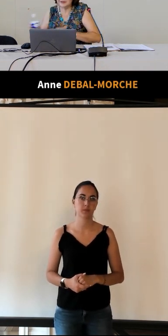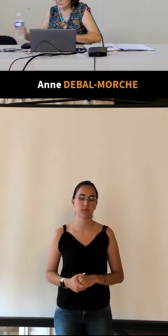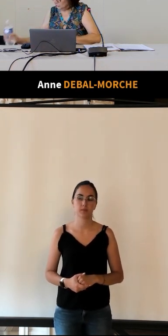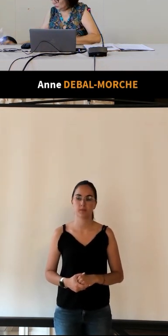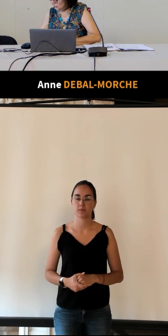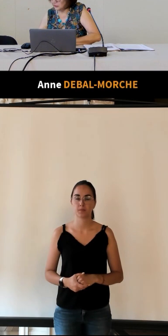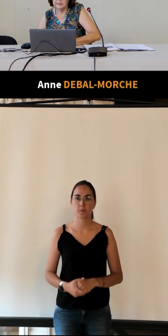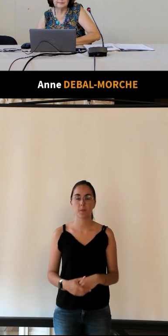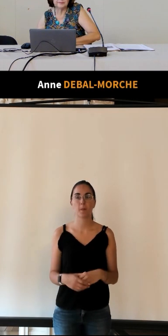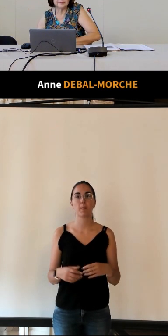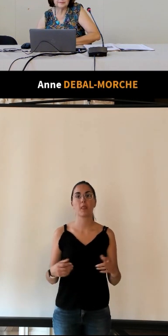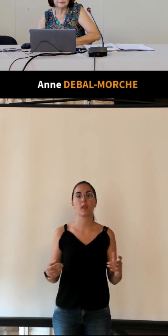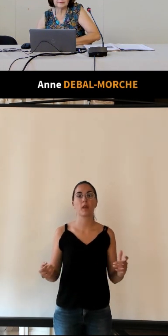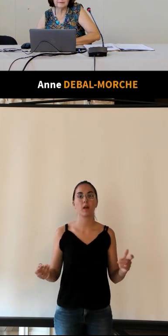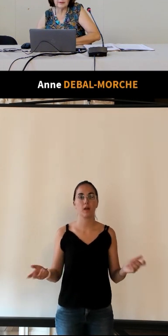donc une